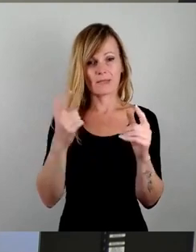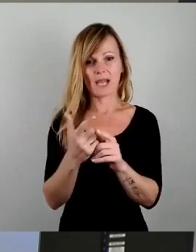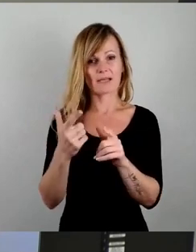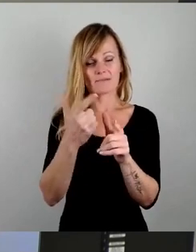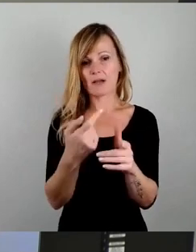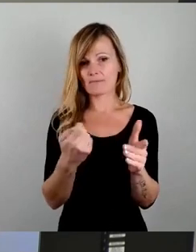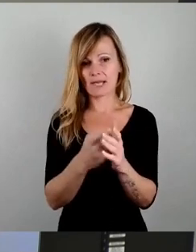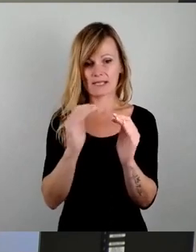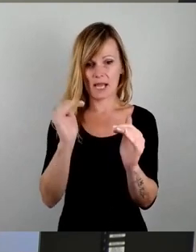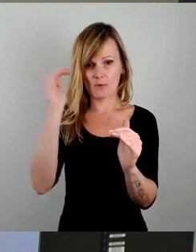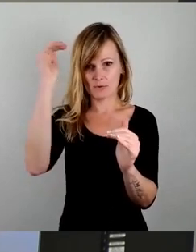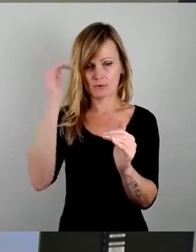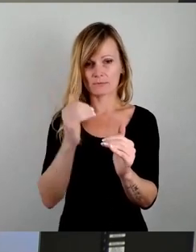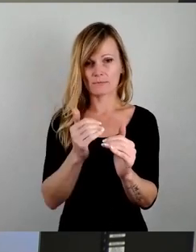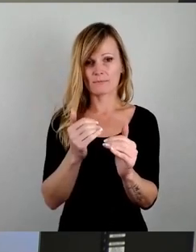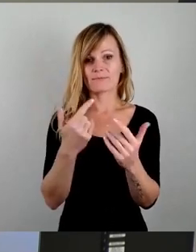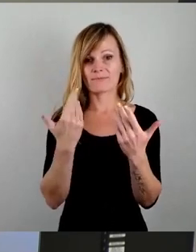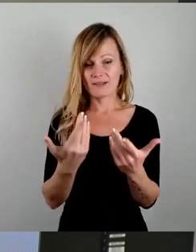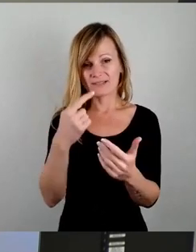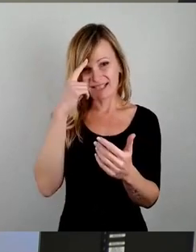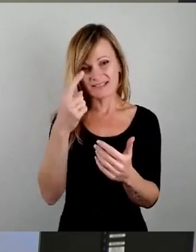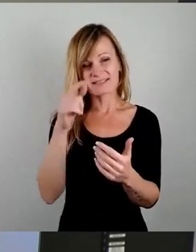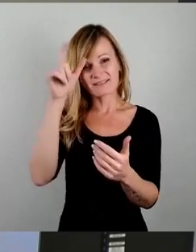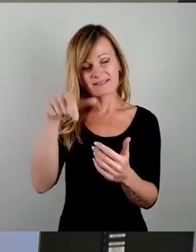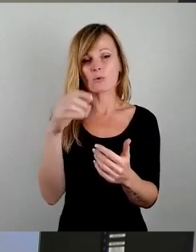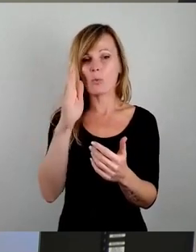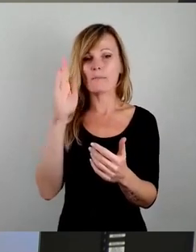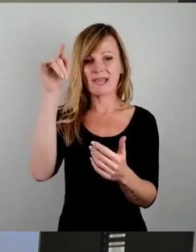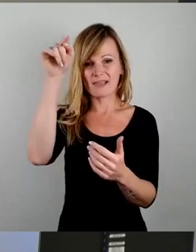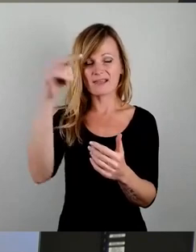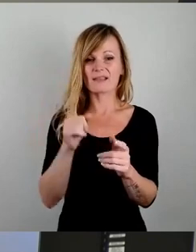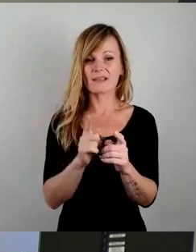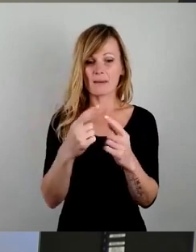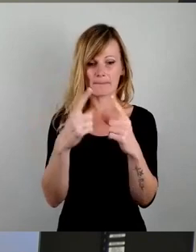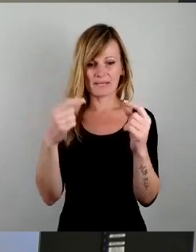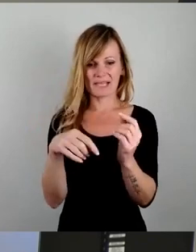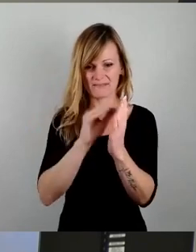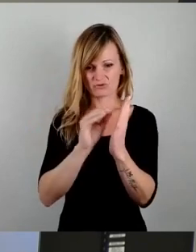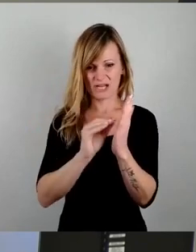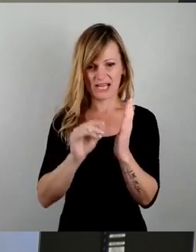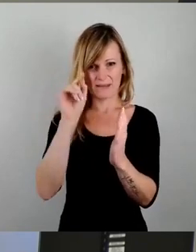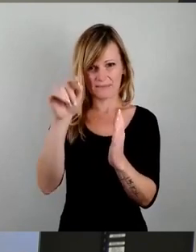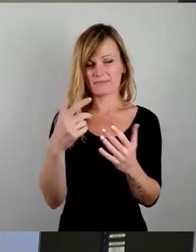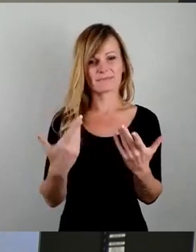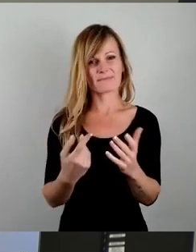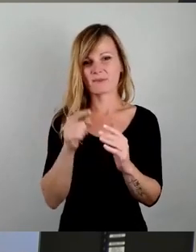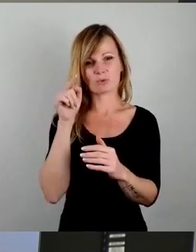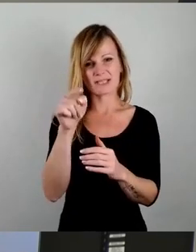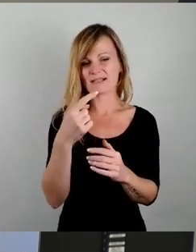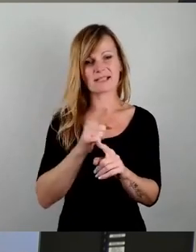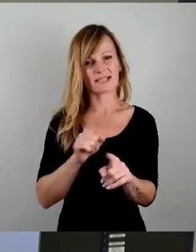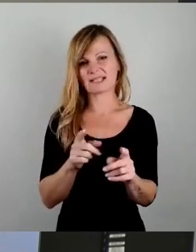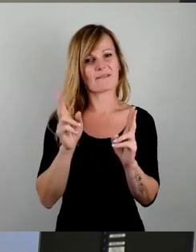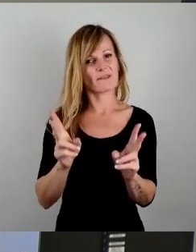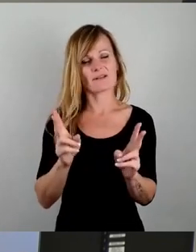erhöhen, sondern sie binden den OB einen Brief zu schreiben. Also das ist nicht wirklich